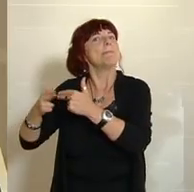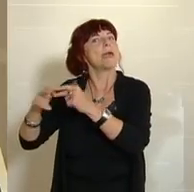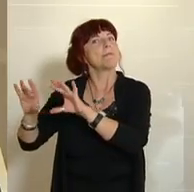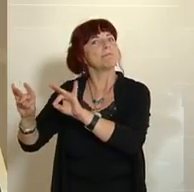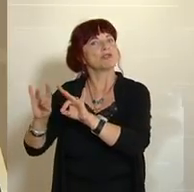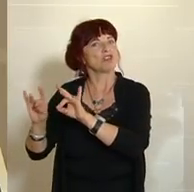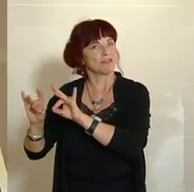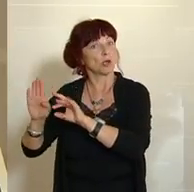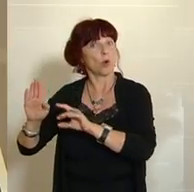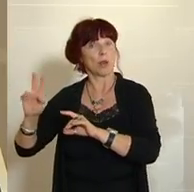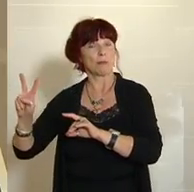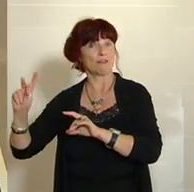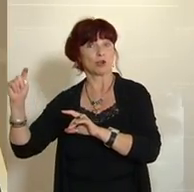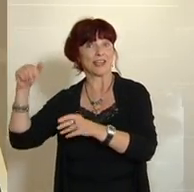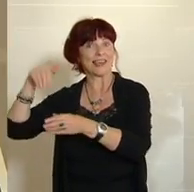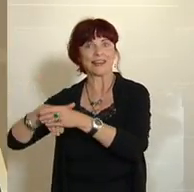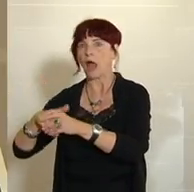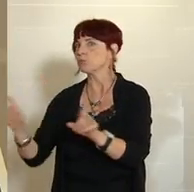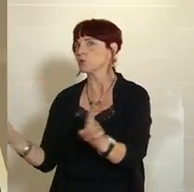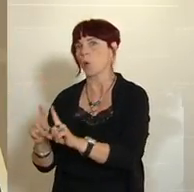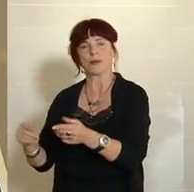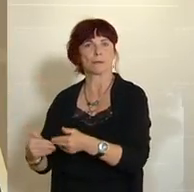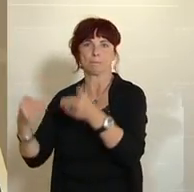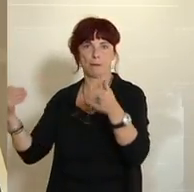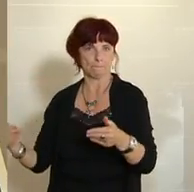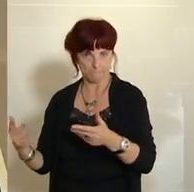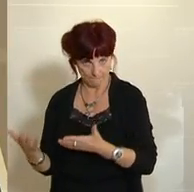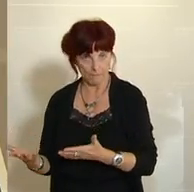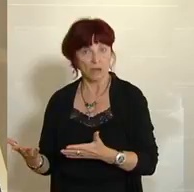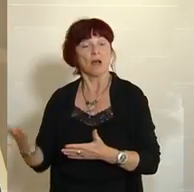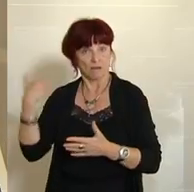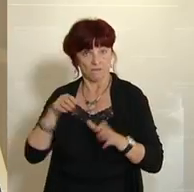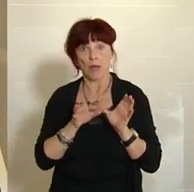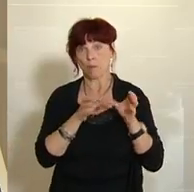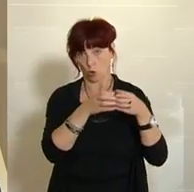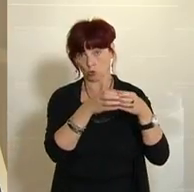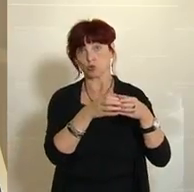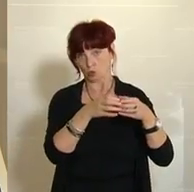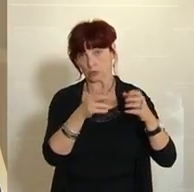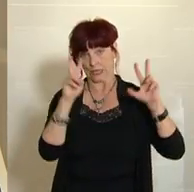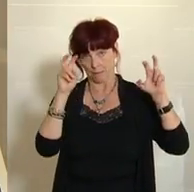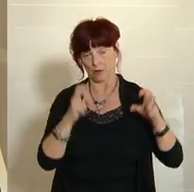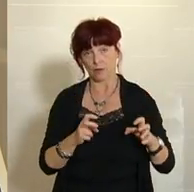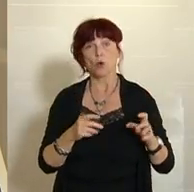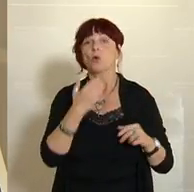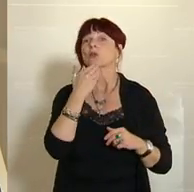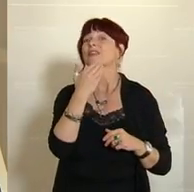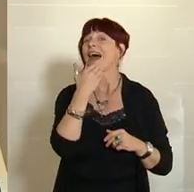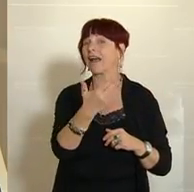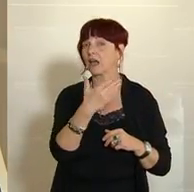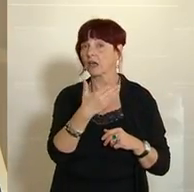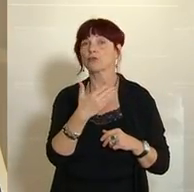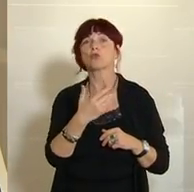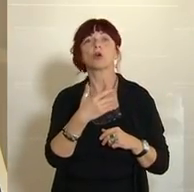auszuüben haben. Das war ja auch im BVT-Untersuchungsausschuss ein Thema. Und danke hier für die Zustimmung und Aufnahme dieser Idee der Opposition.